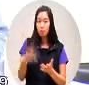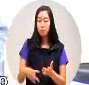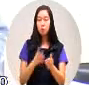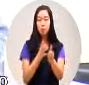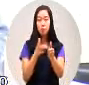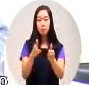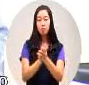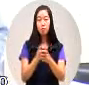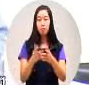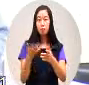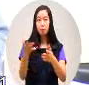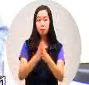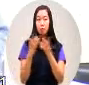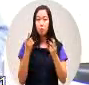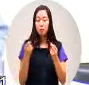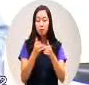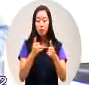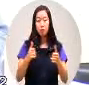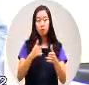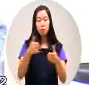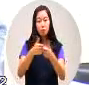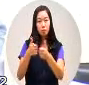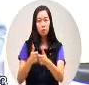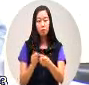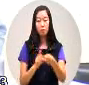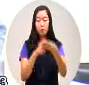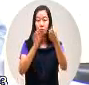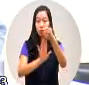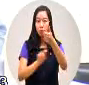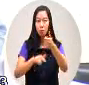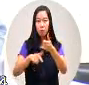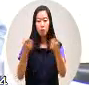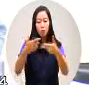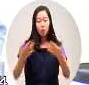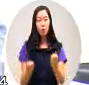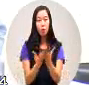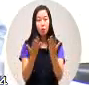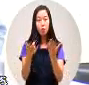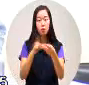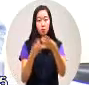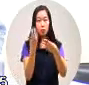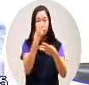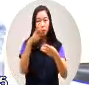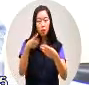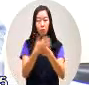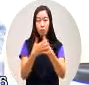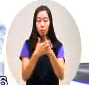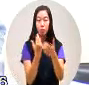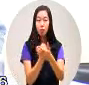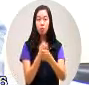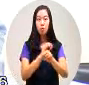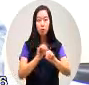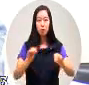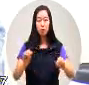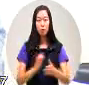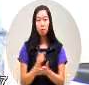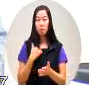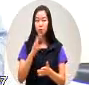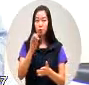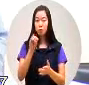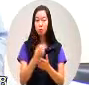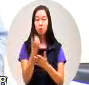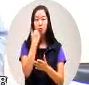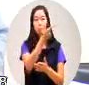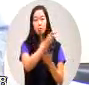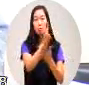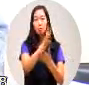一下言明会的主委既然这样发生问题你是主管原住民的保留地你有没有跟水